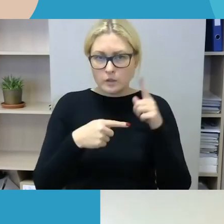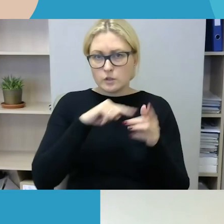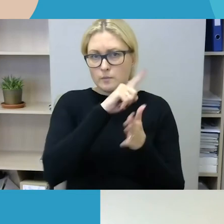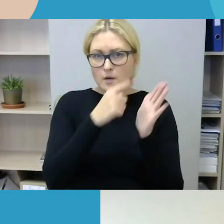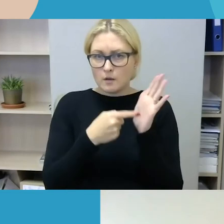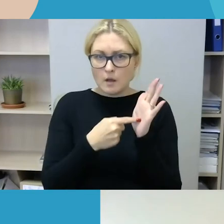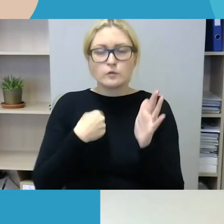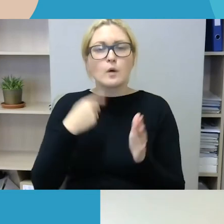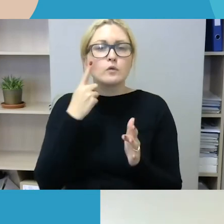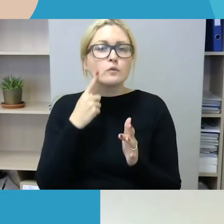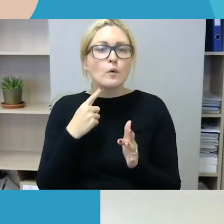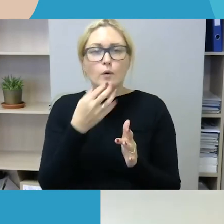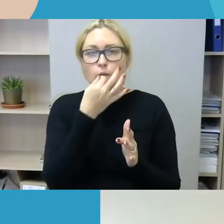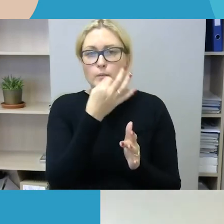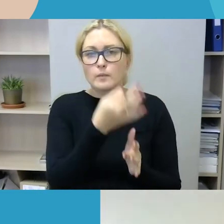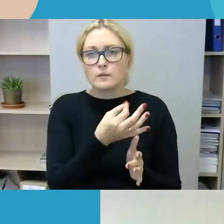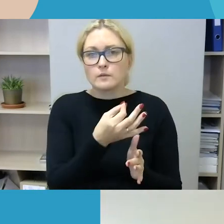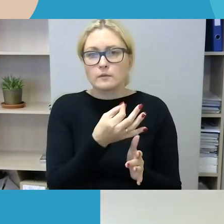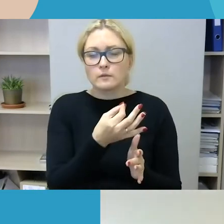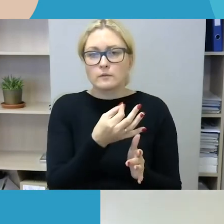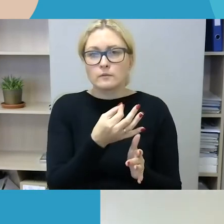interpretuojamos ir kaip jos yra galiausi pritaikomos.